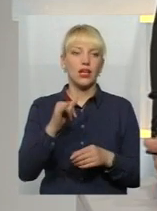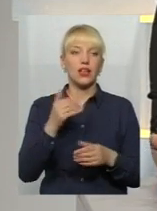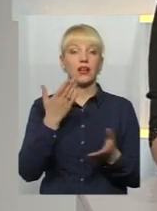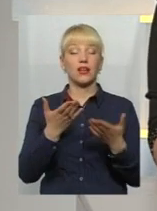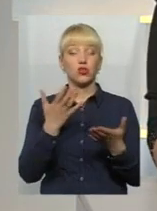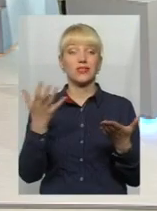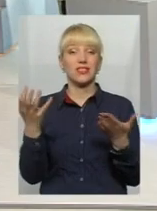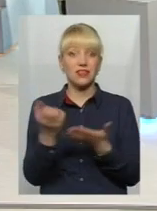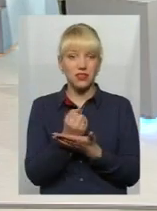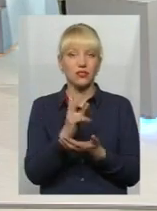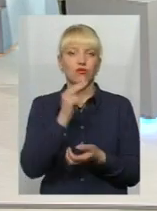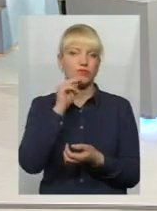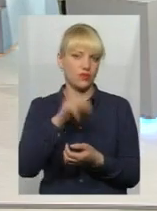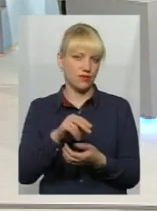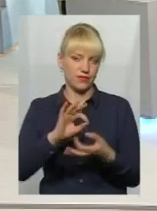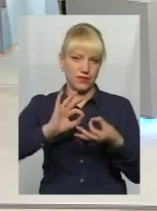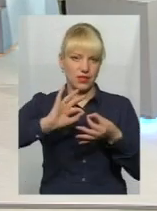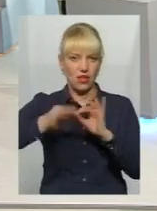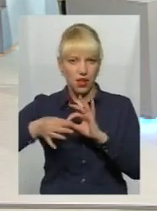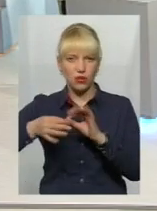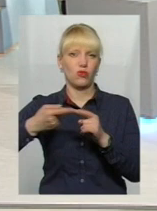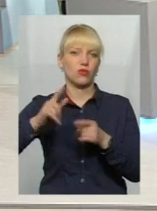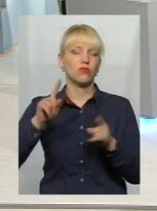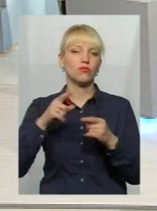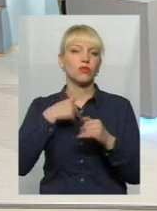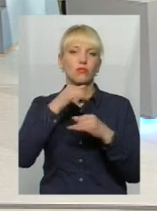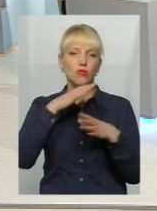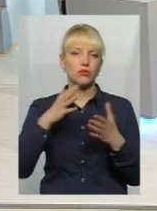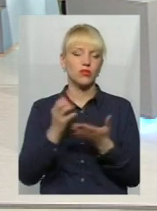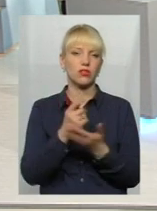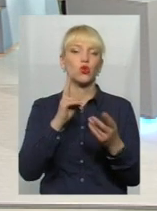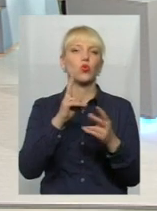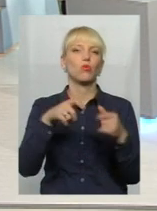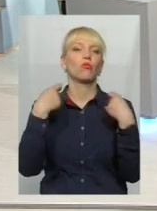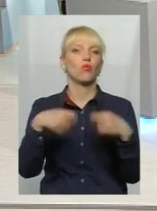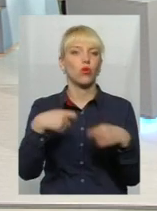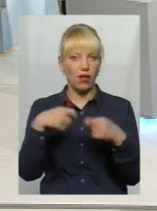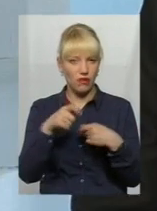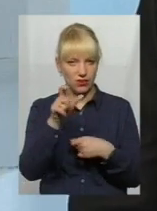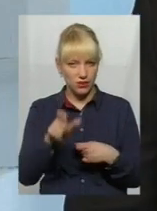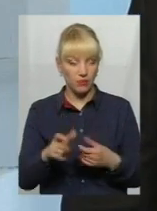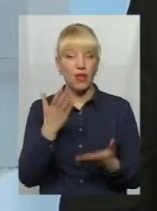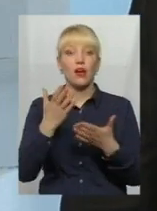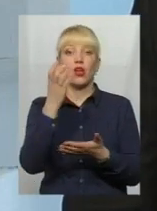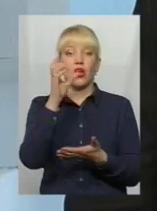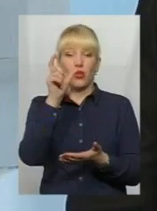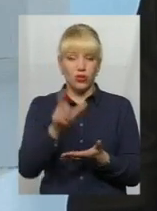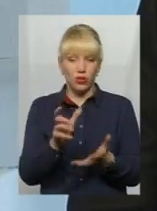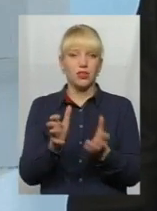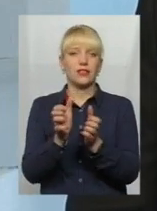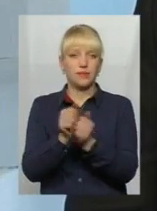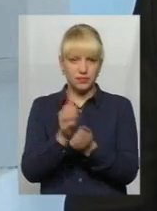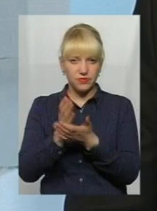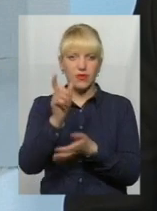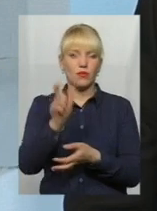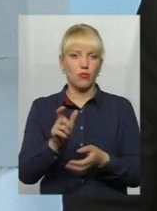Знайти кінці, як ви кажете, досить таки складно, тому що ми не можемо знайти того продавця. Навіть якщо ми знаходимо продавця, проходить